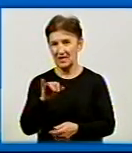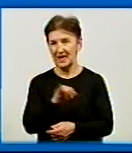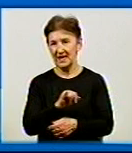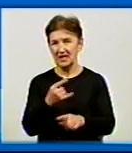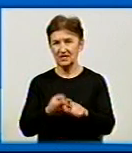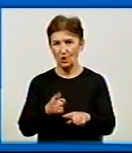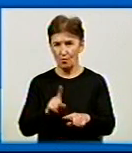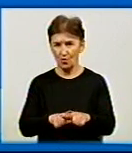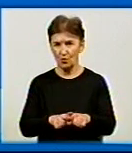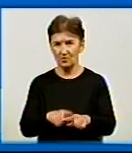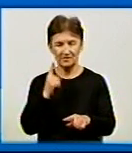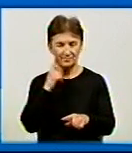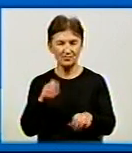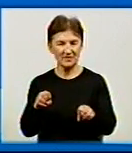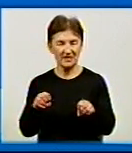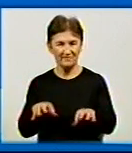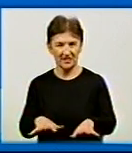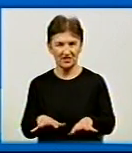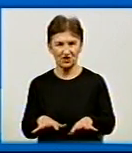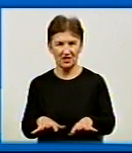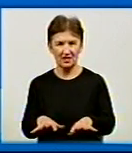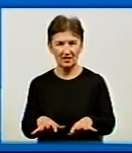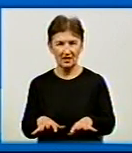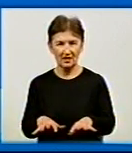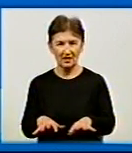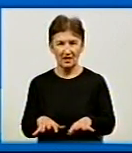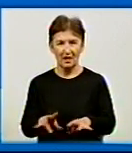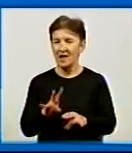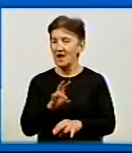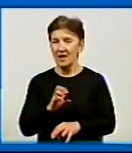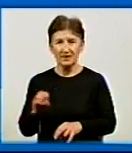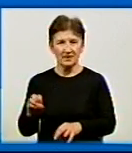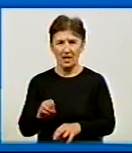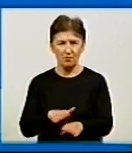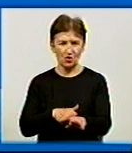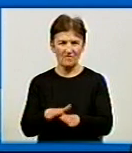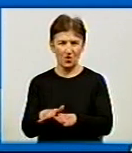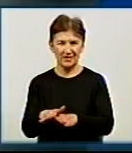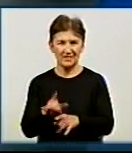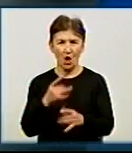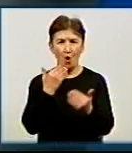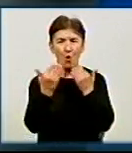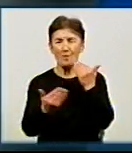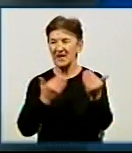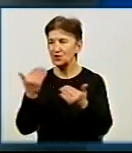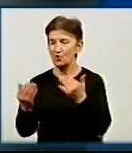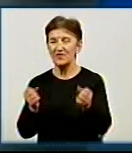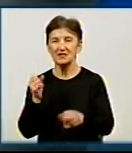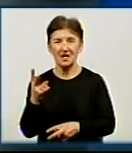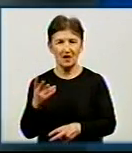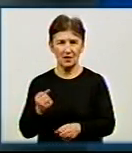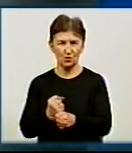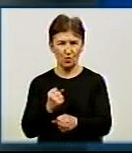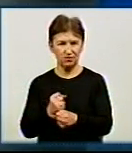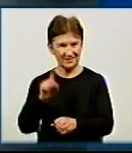вирішили не проводити опитування, як роблять у НОК,